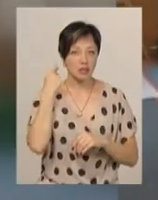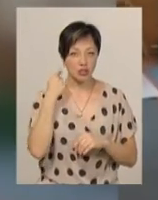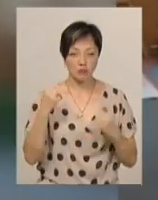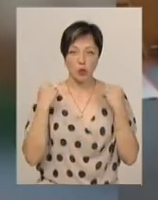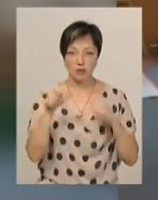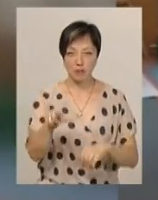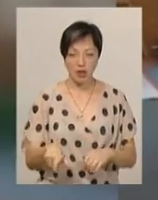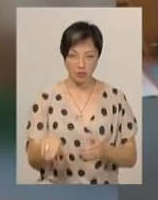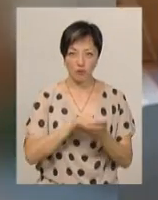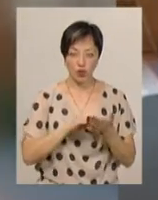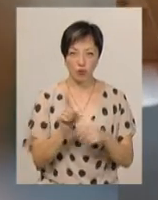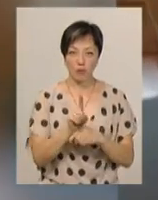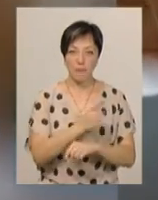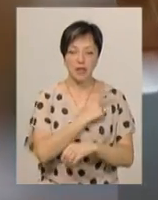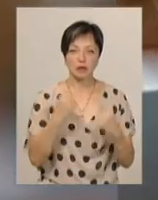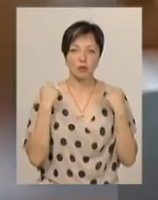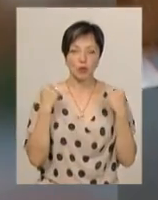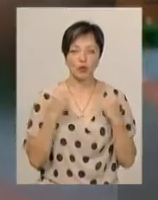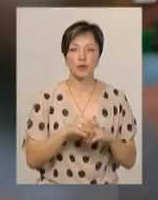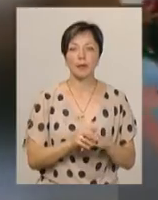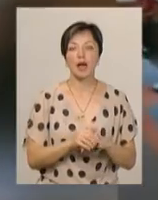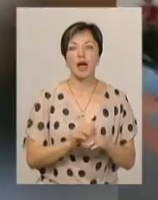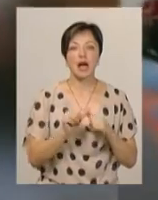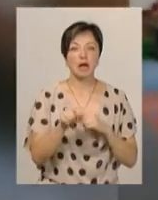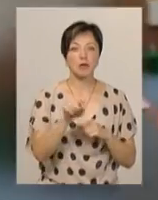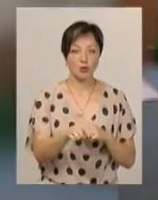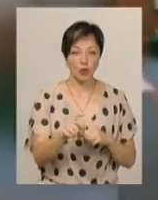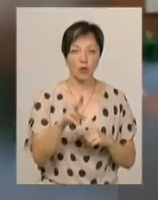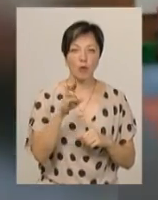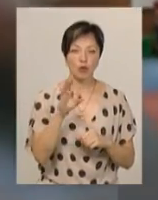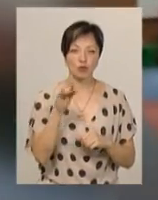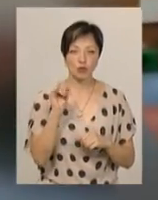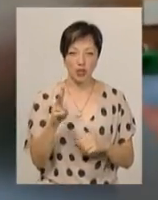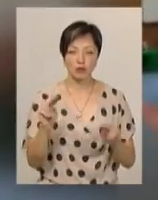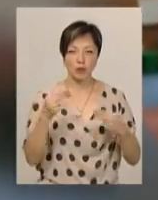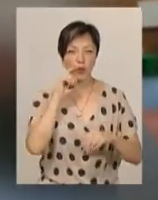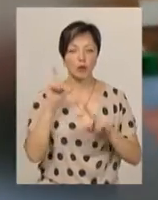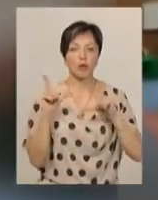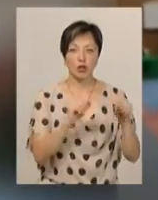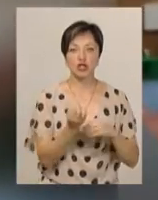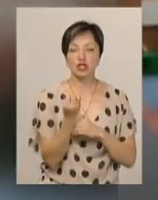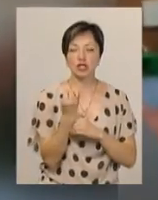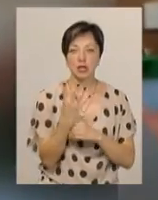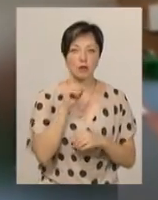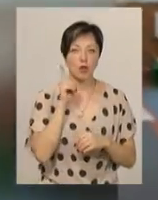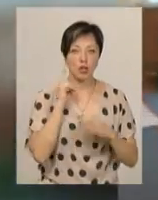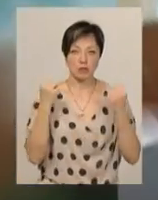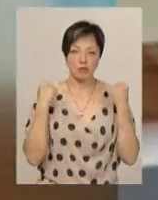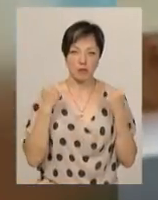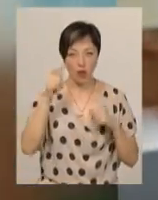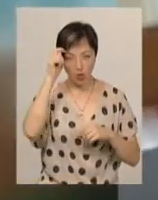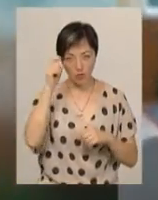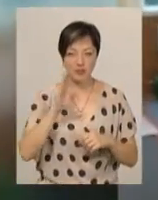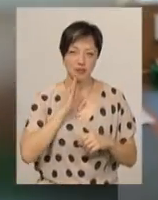спортсмен, який повторив норматив майстра спорту. Крім нього та Андрія Божука, на чемпіонат України поїдуть 14 молодих спортсменів,